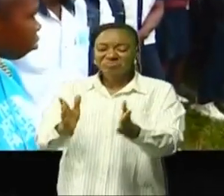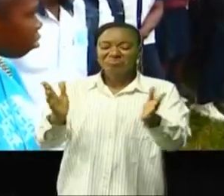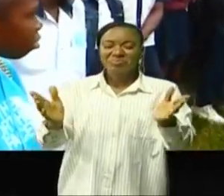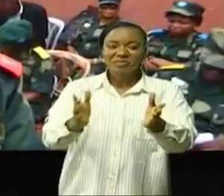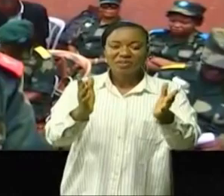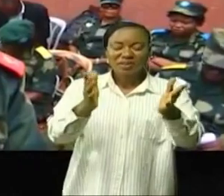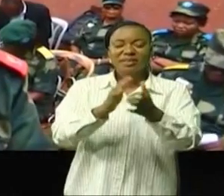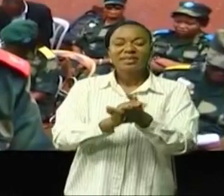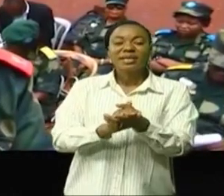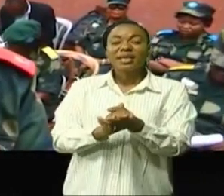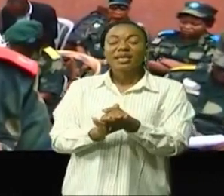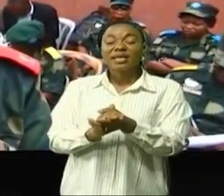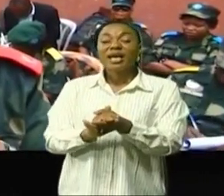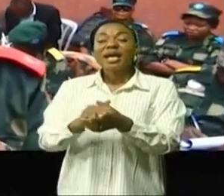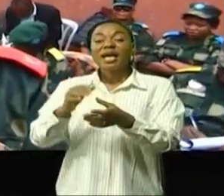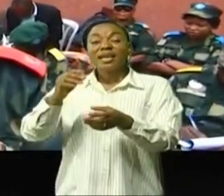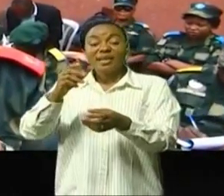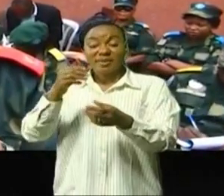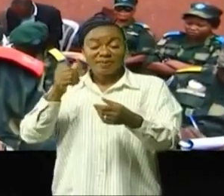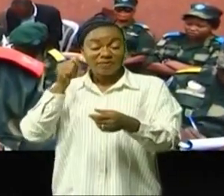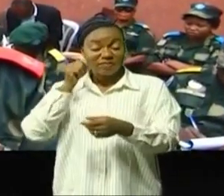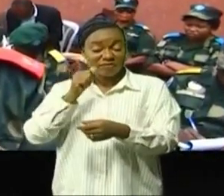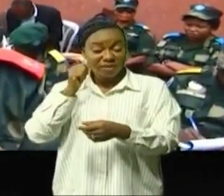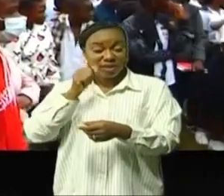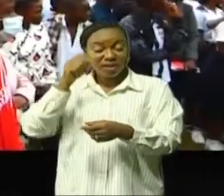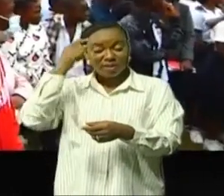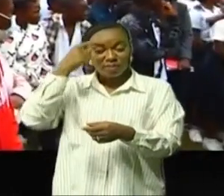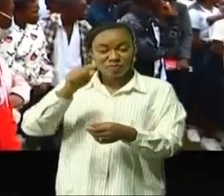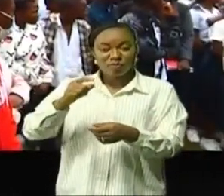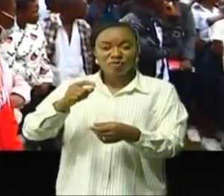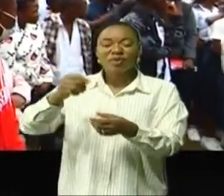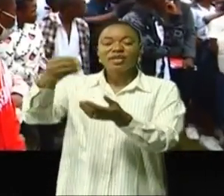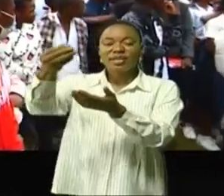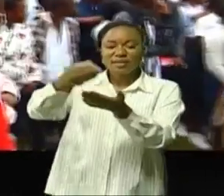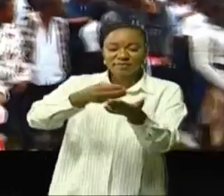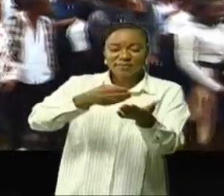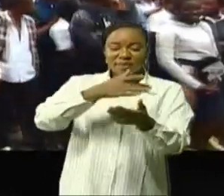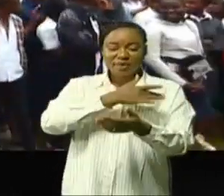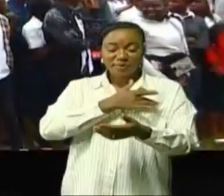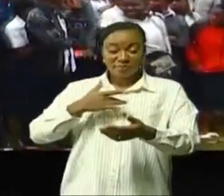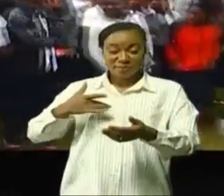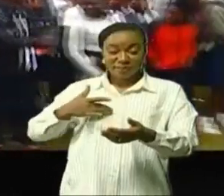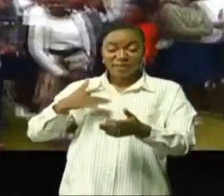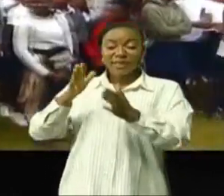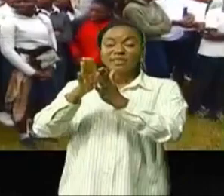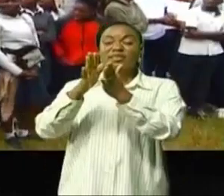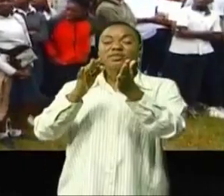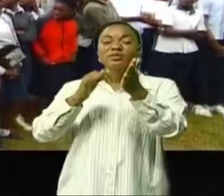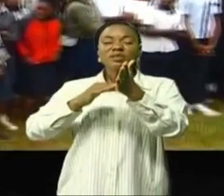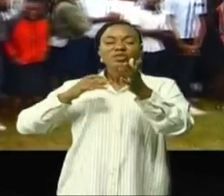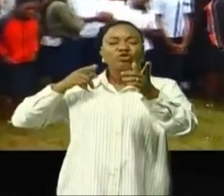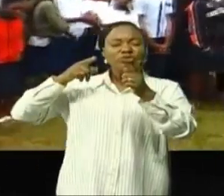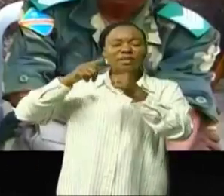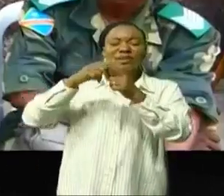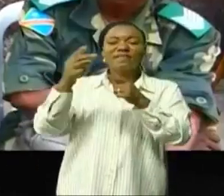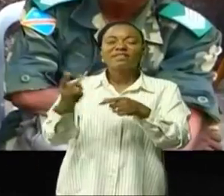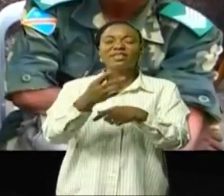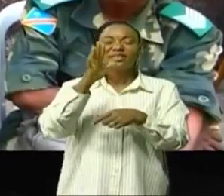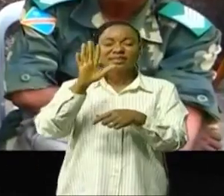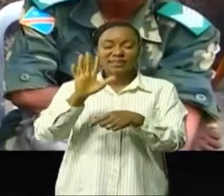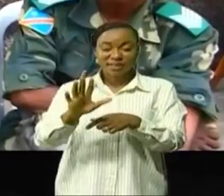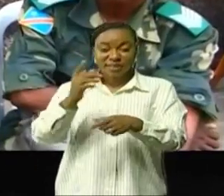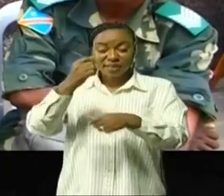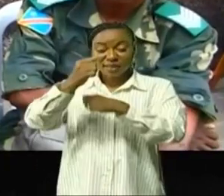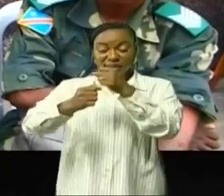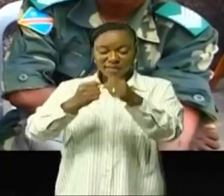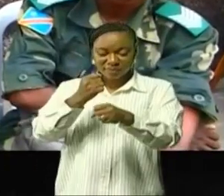Bakanja pour connaître plus sur les recrutements des jeunes de 18 à 25 ans. Une campagne démarrée il y a peu au